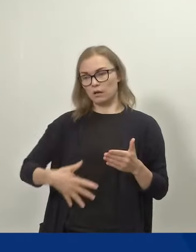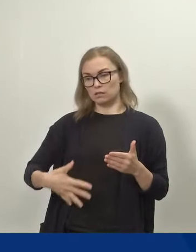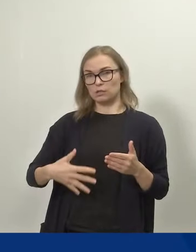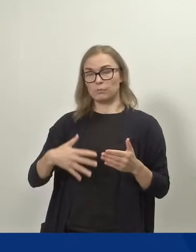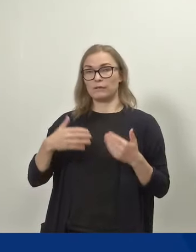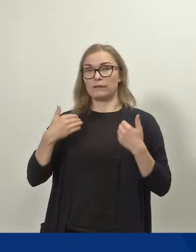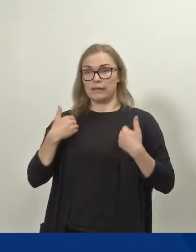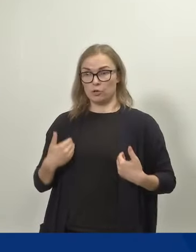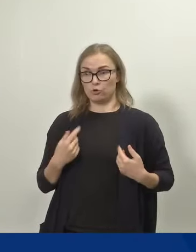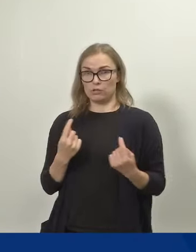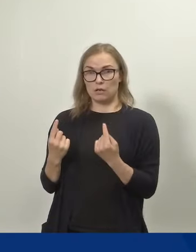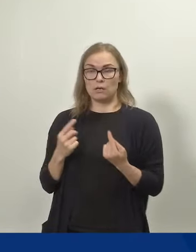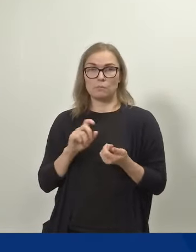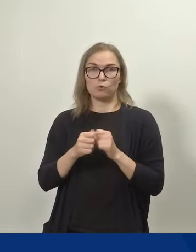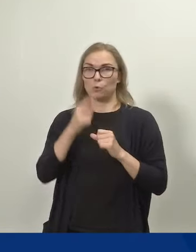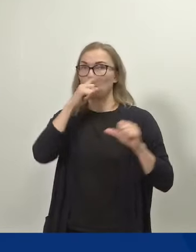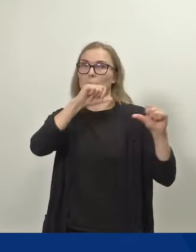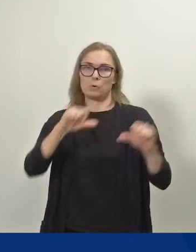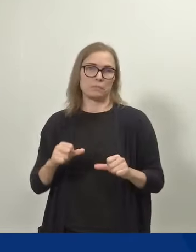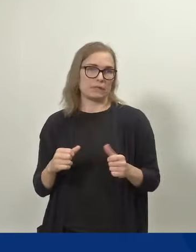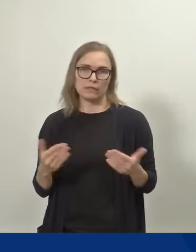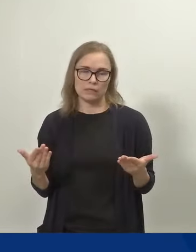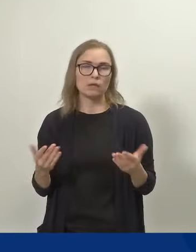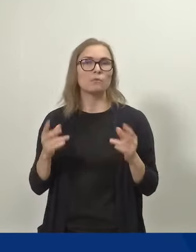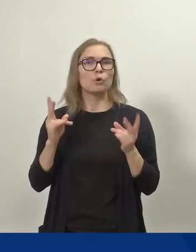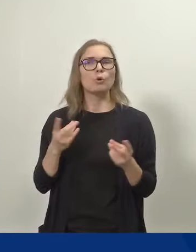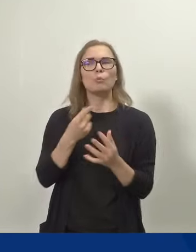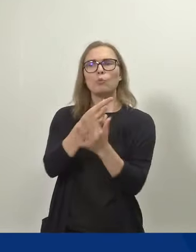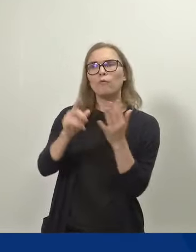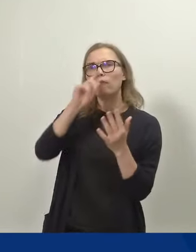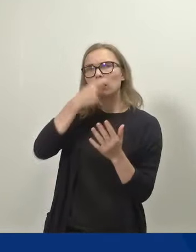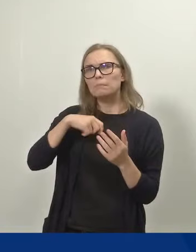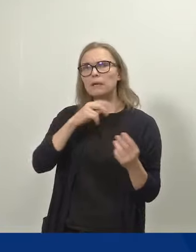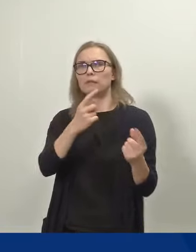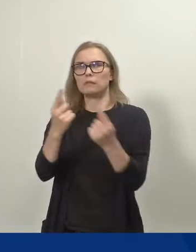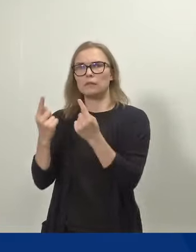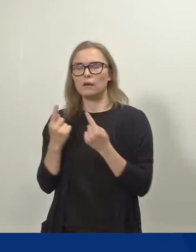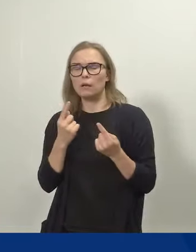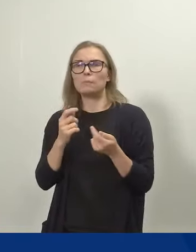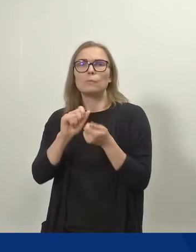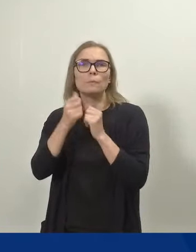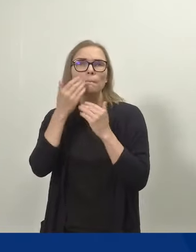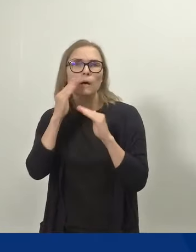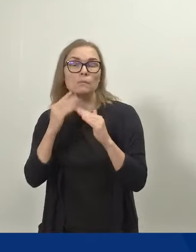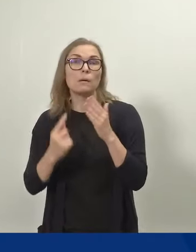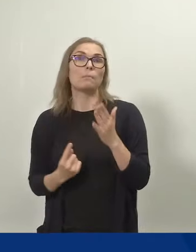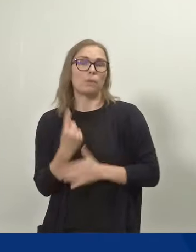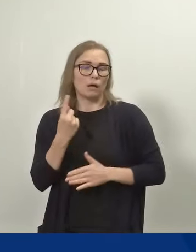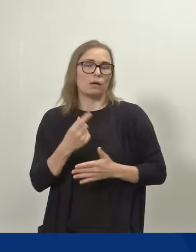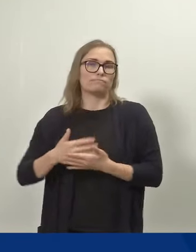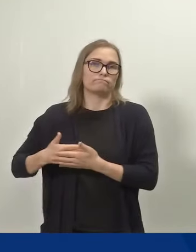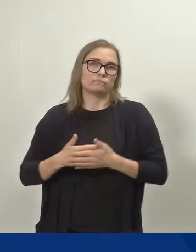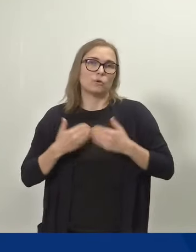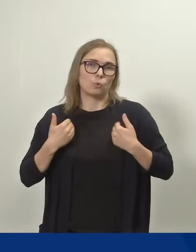tilannetta nykyisestä ja parantaisi muiden vanhempien tilannetta lapsen kuolematilanteissa. Sen